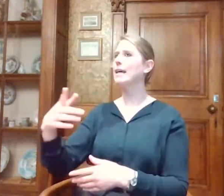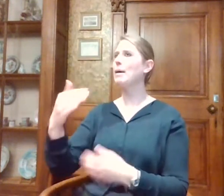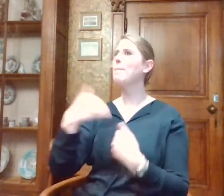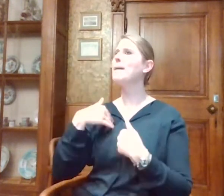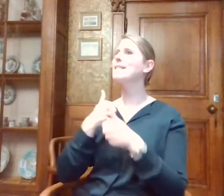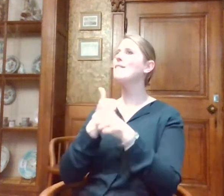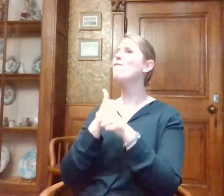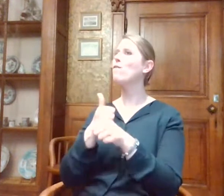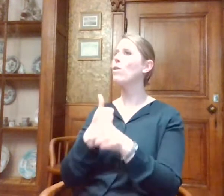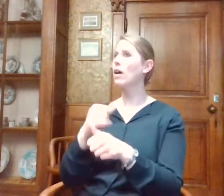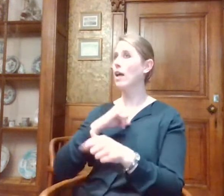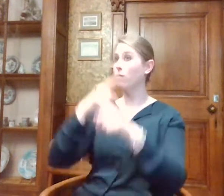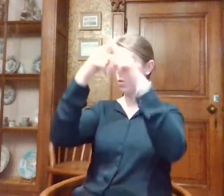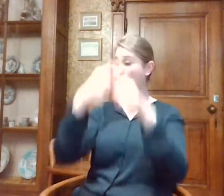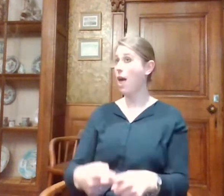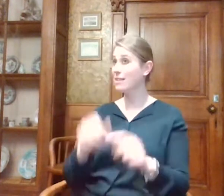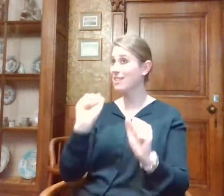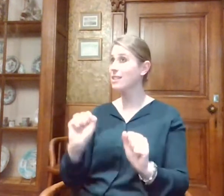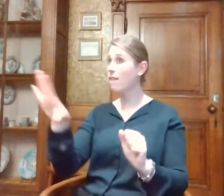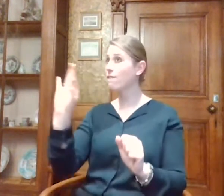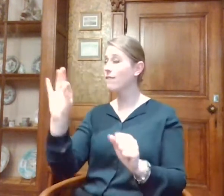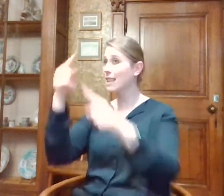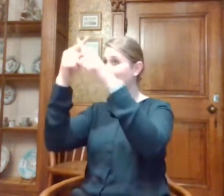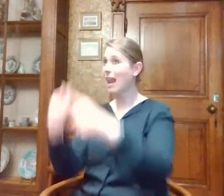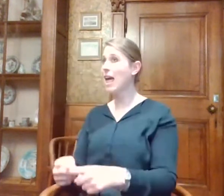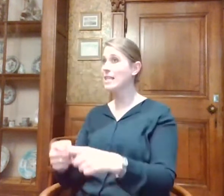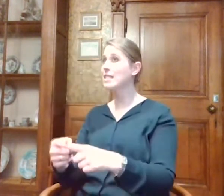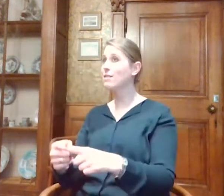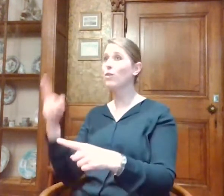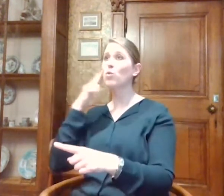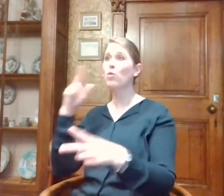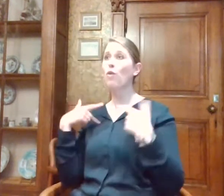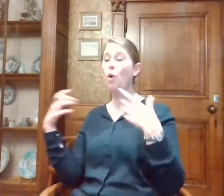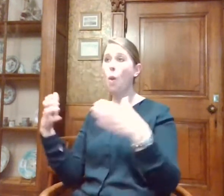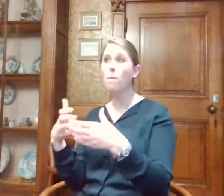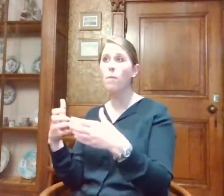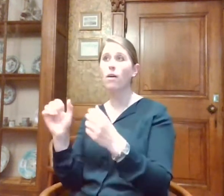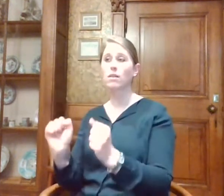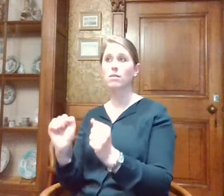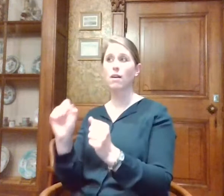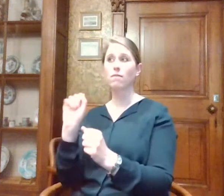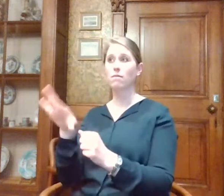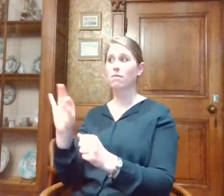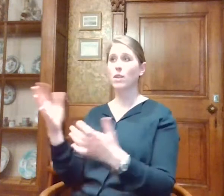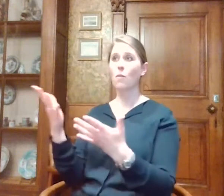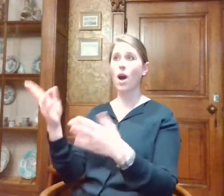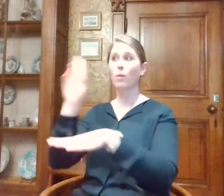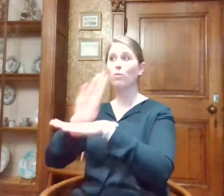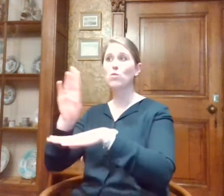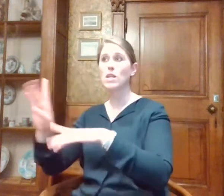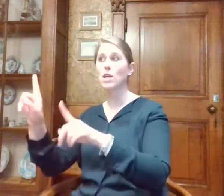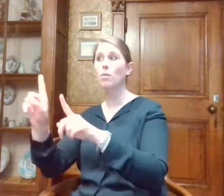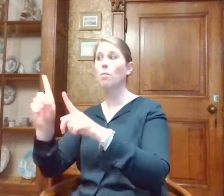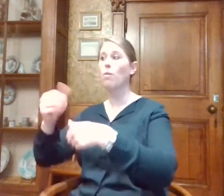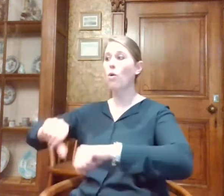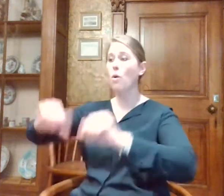dat zij ook daar een lijst van hebben. Kan dat ergens online gevonden worden met e-mailadressen waarbij je dan toe kan sturen dat uw museum of uw gebouw